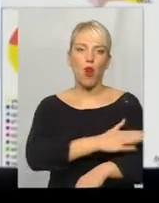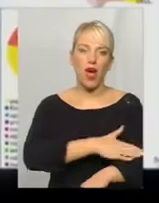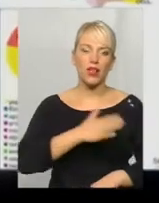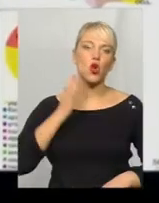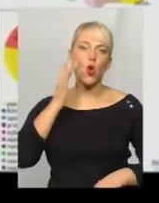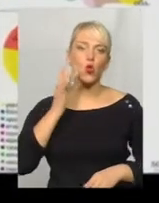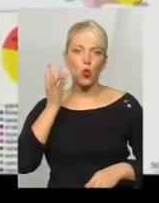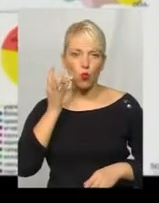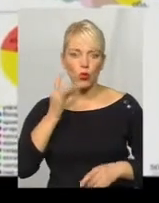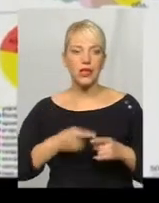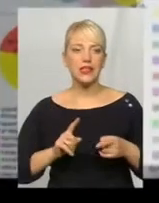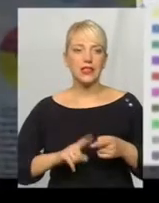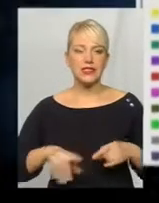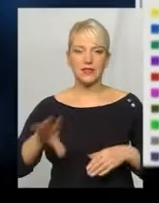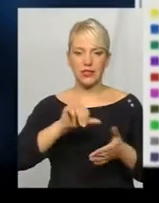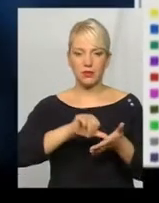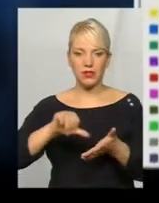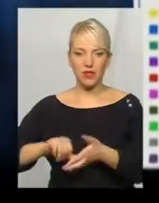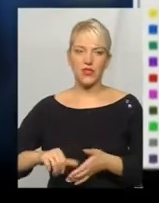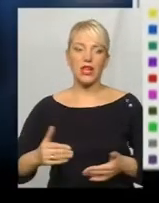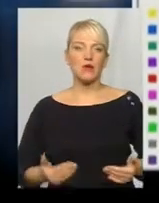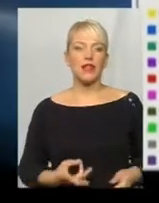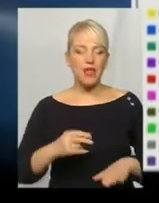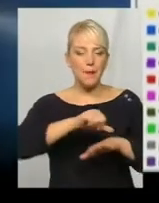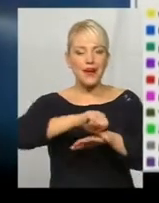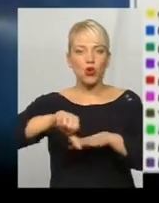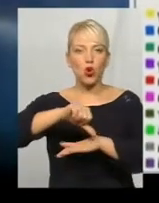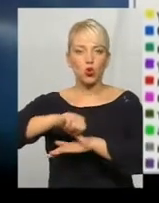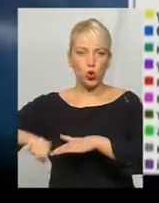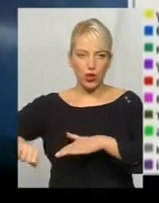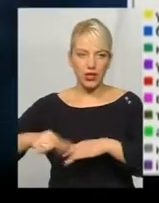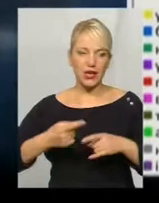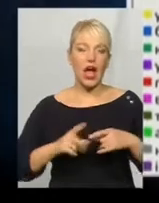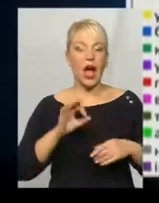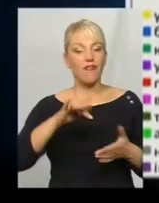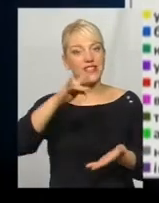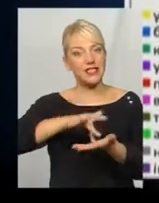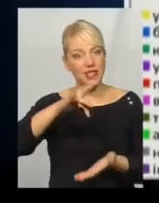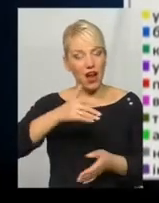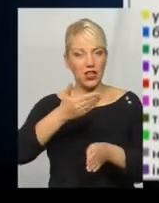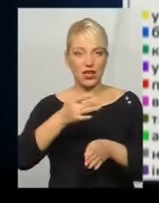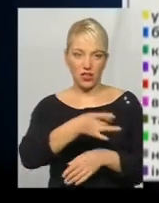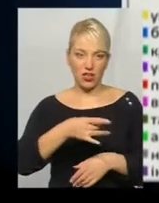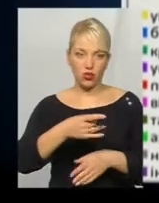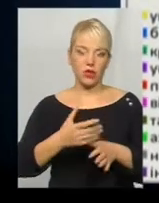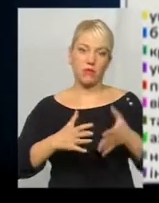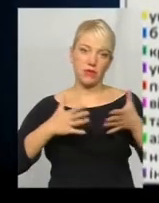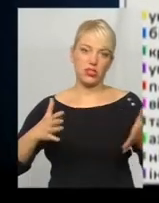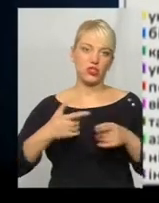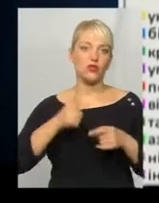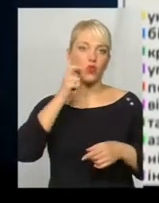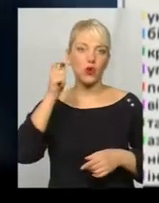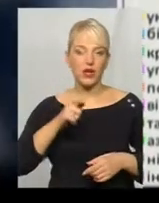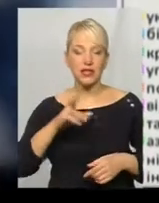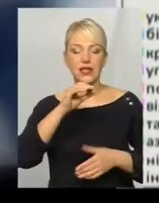цих нацменшин мешкають здебільшого на прикордонних територіях країни, а ось в центральних регіонах переважають українці.